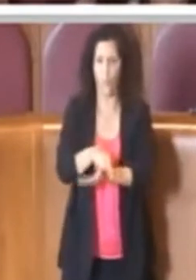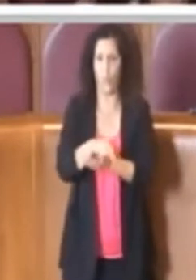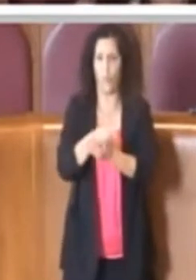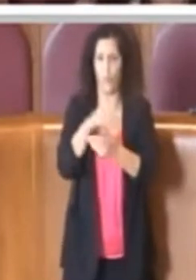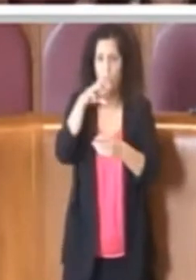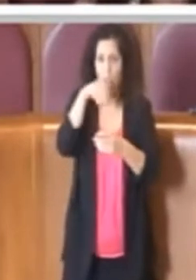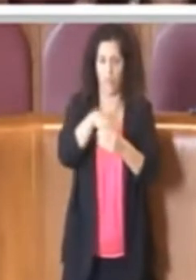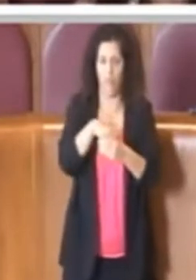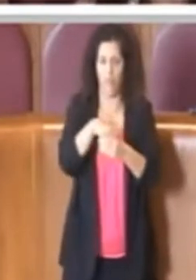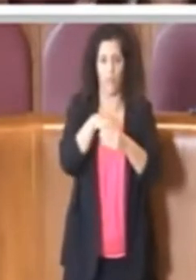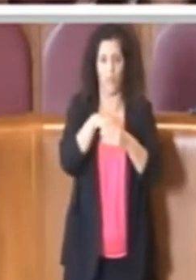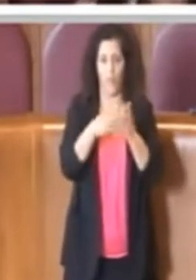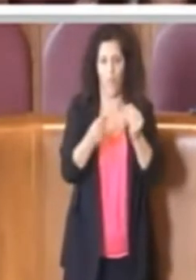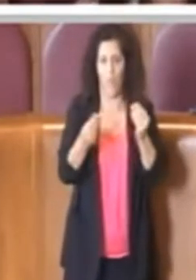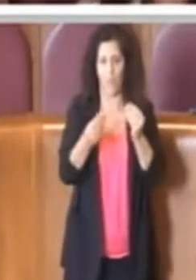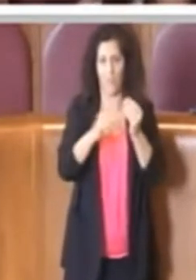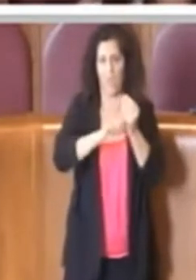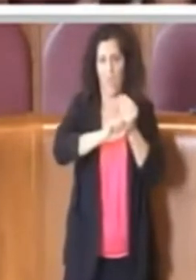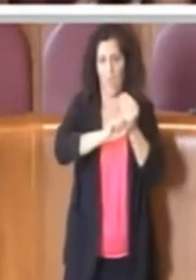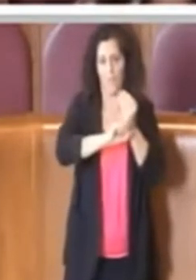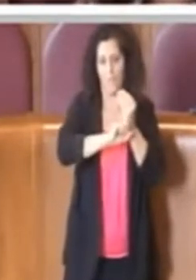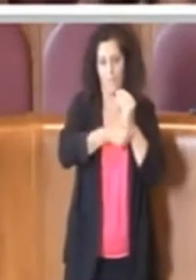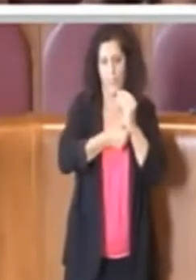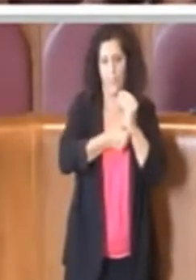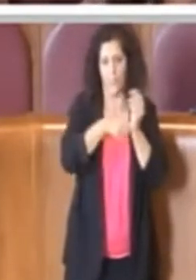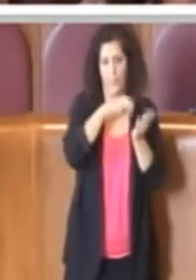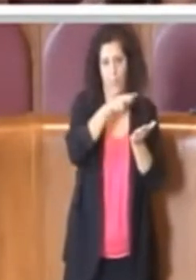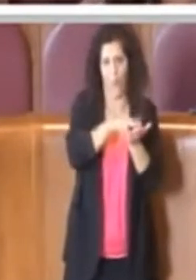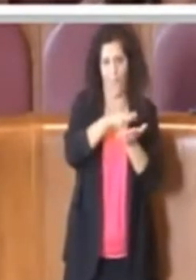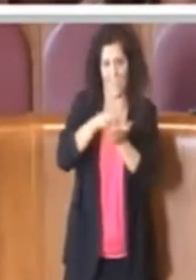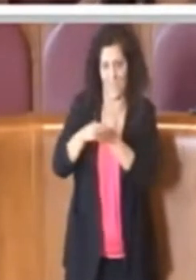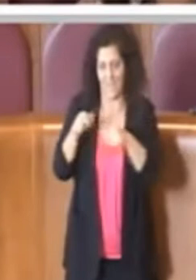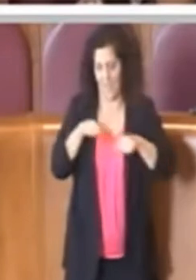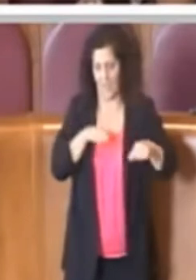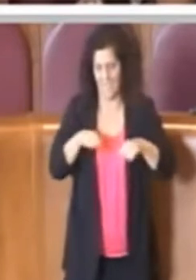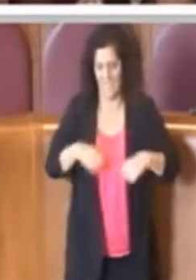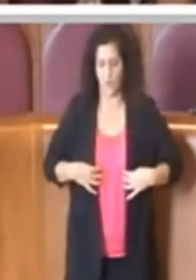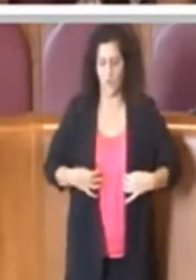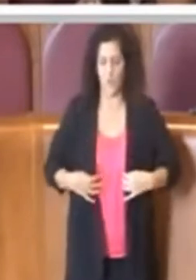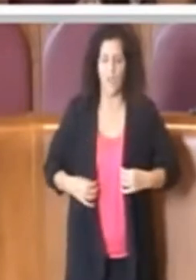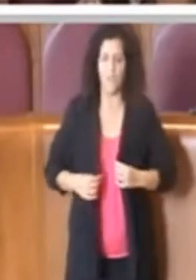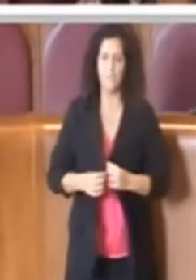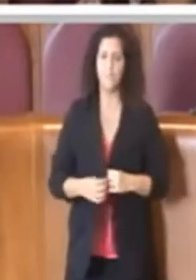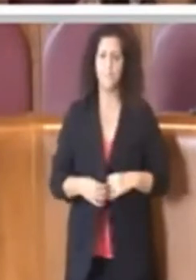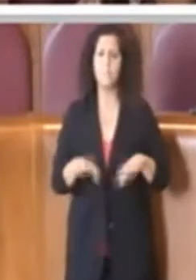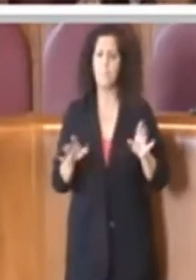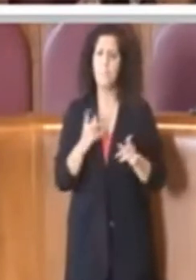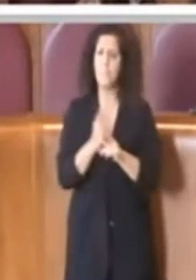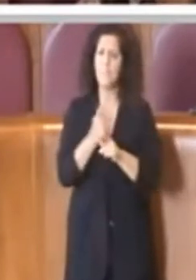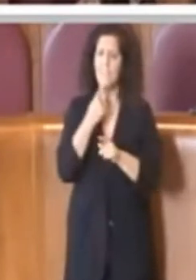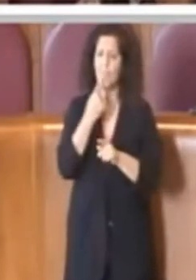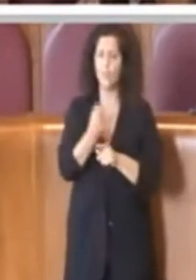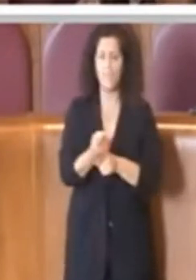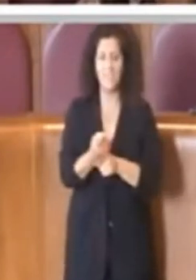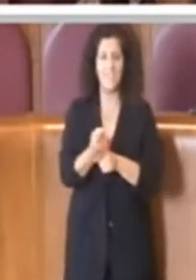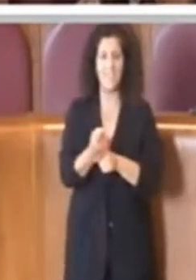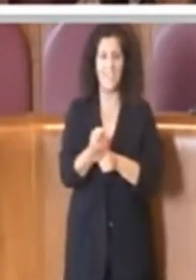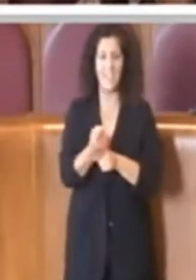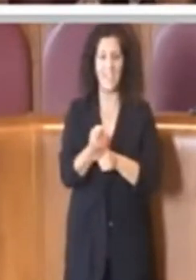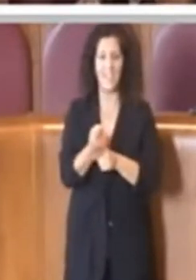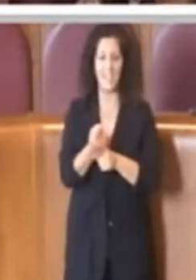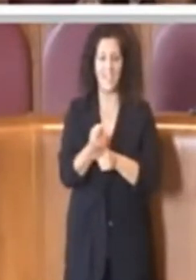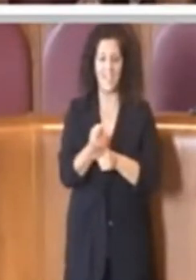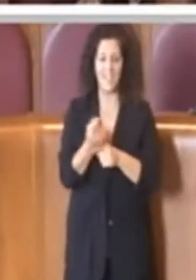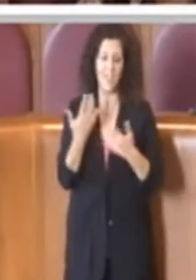di provvedimenti che ha a disposizione l'amministrazione. Devo dire che l'approccio che è anche stato